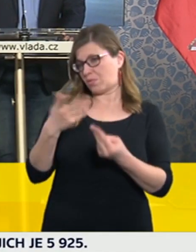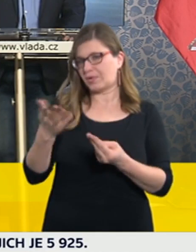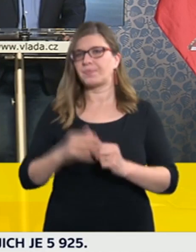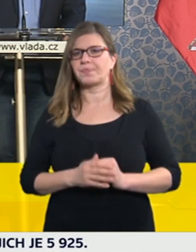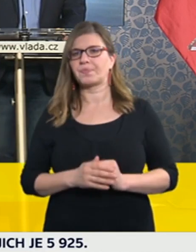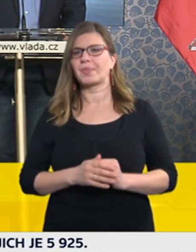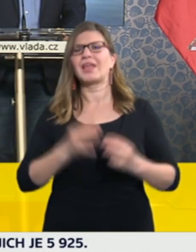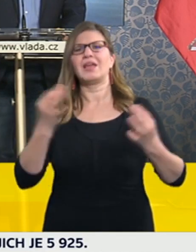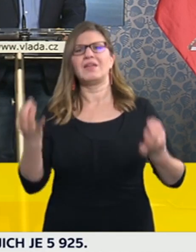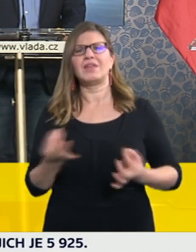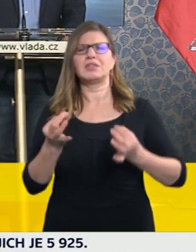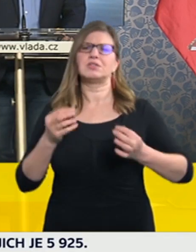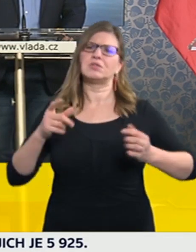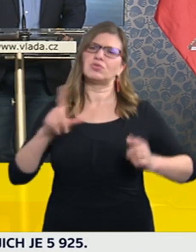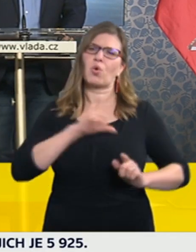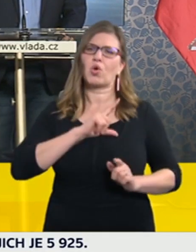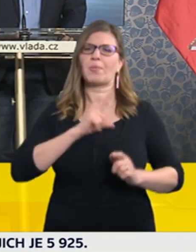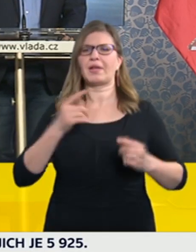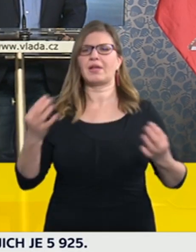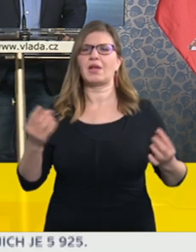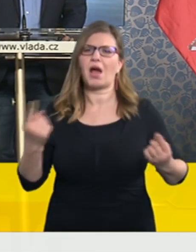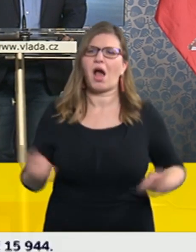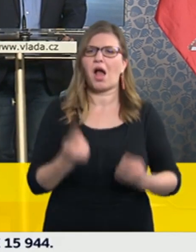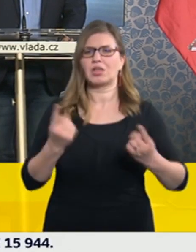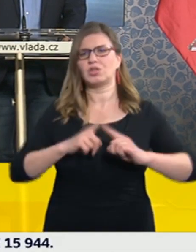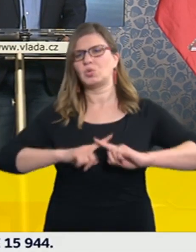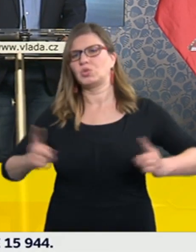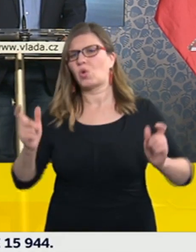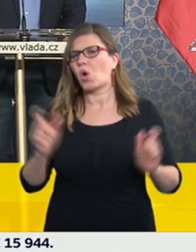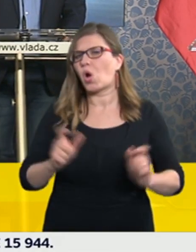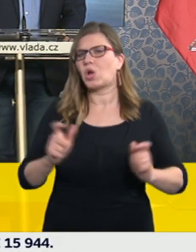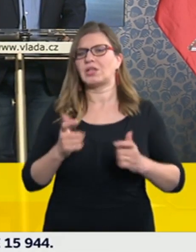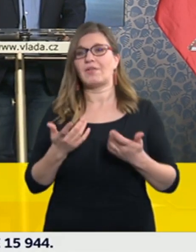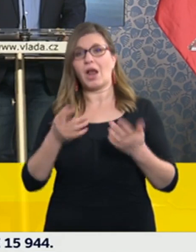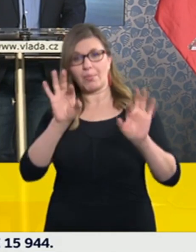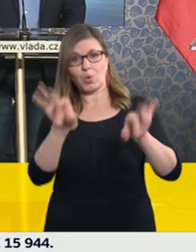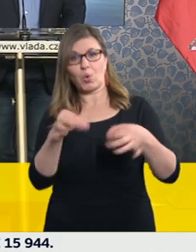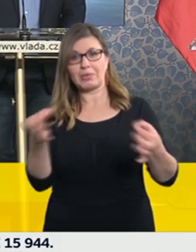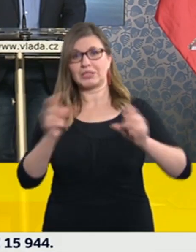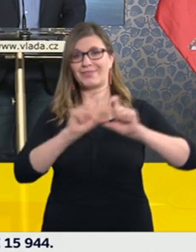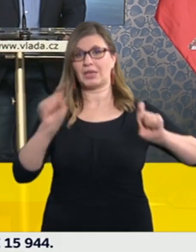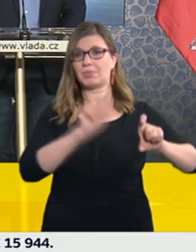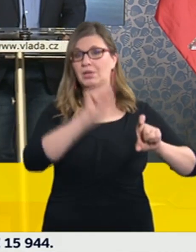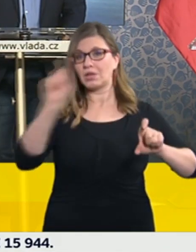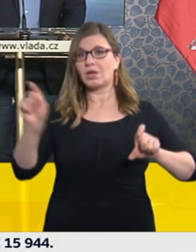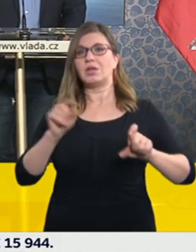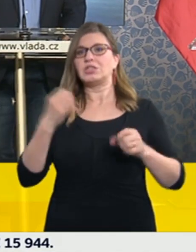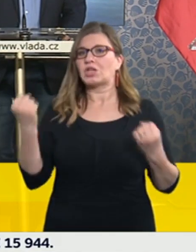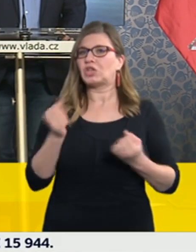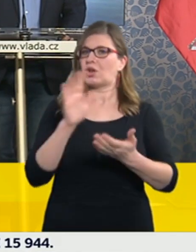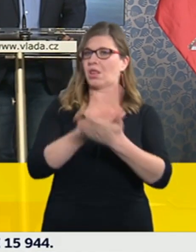aktivit se vláda snaží nadále ponechávat běžný provoz v průmyslových firmách. A mě by zajímalo, jestli jste